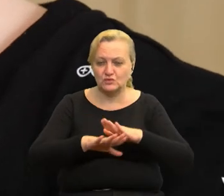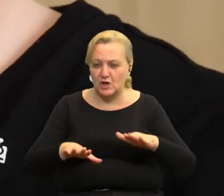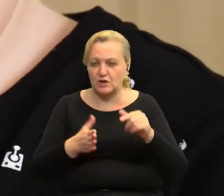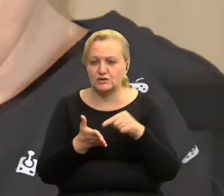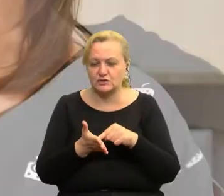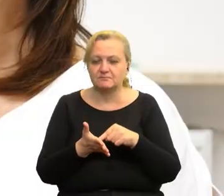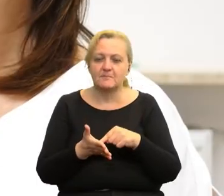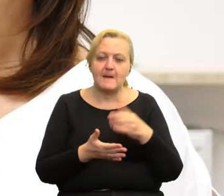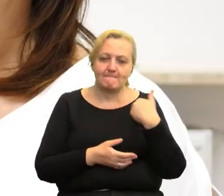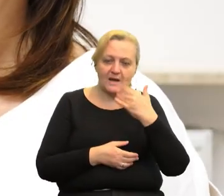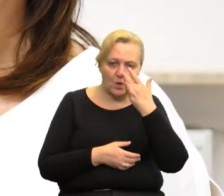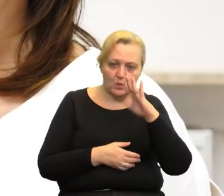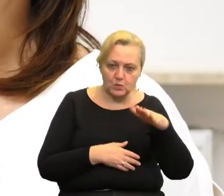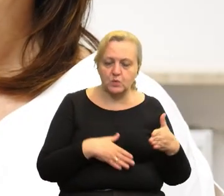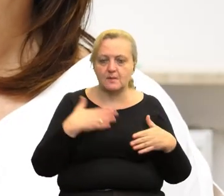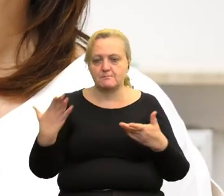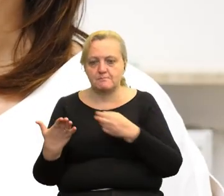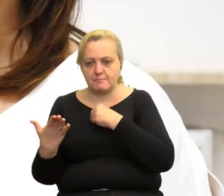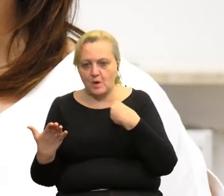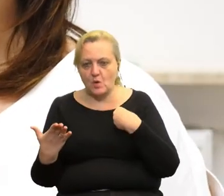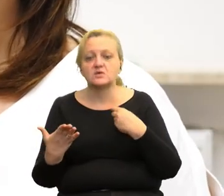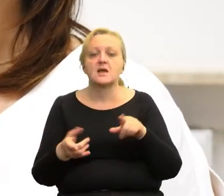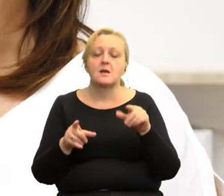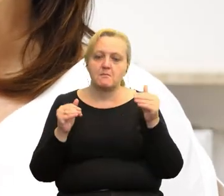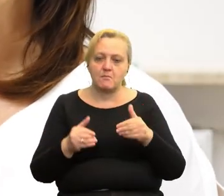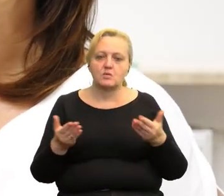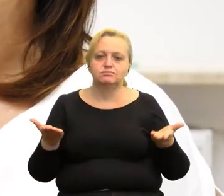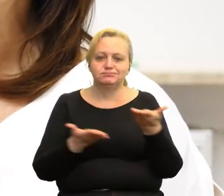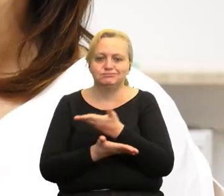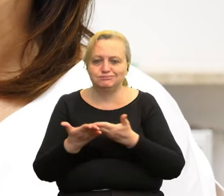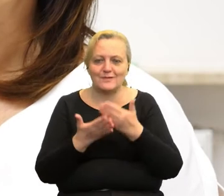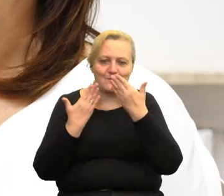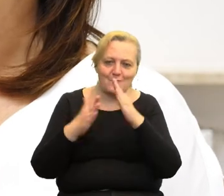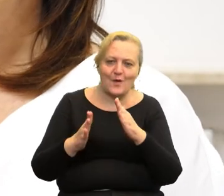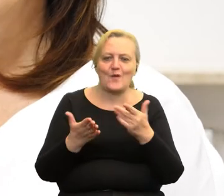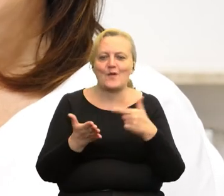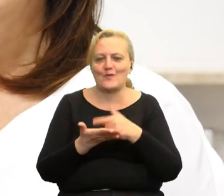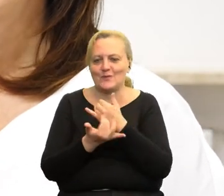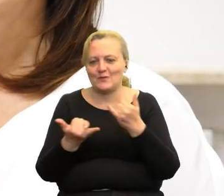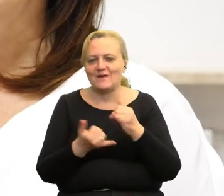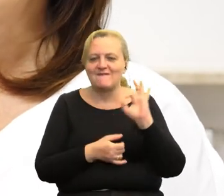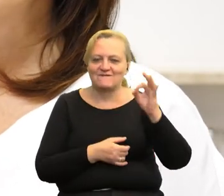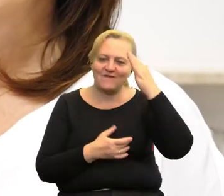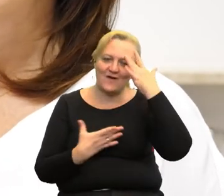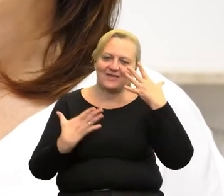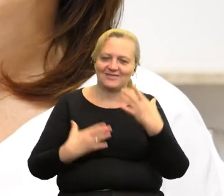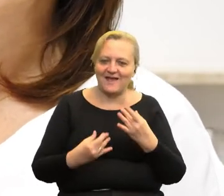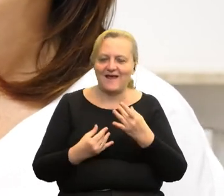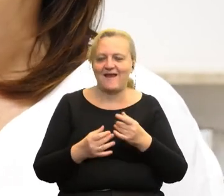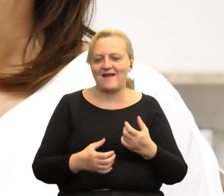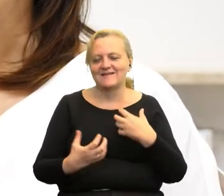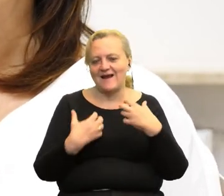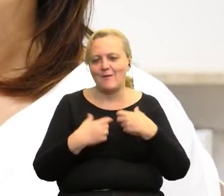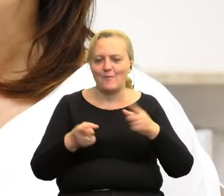tak ze strony białoruskiej, jak i ze strony polskiej, mogły podzielić się, ujawnić, zaprezentować swoje talenty artystyczne, takie jak